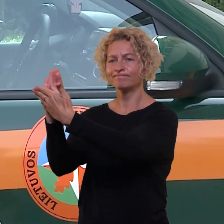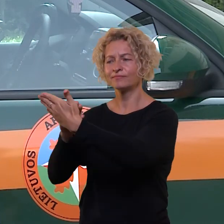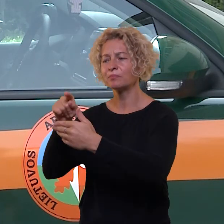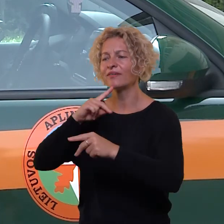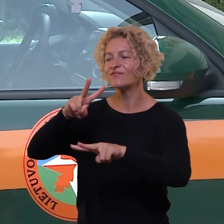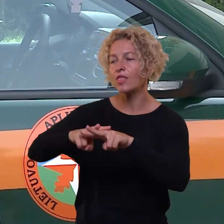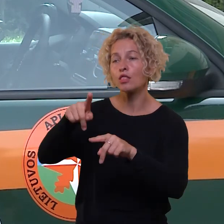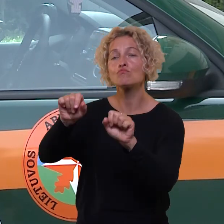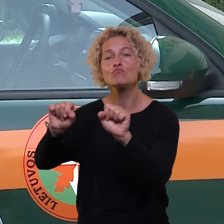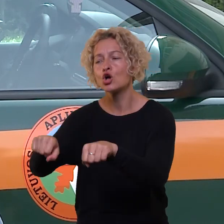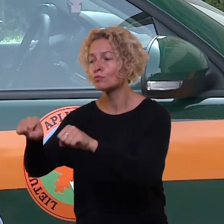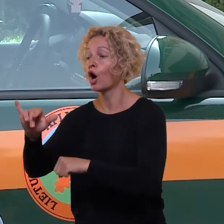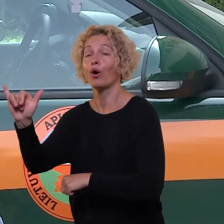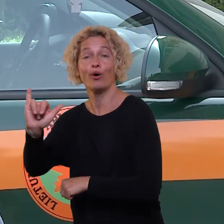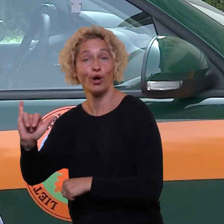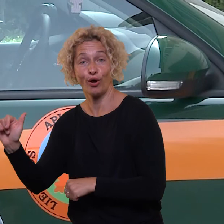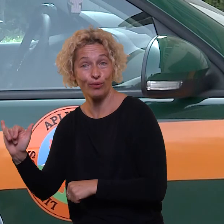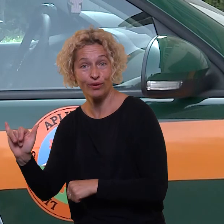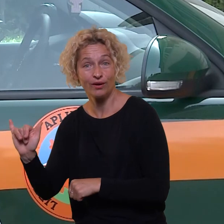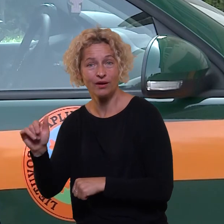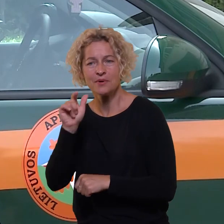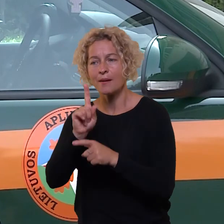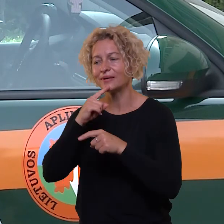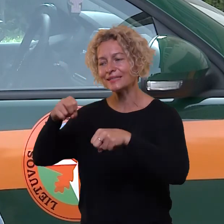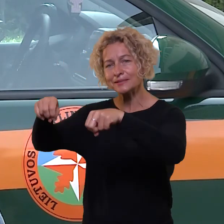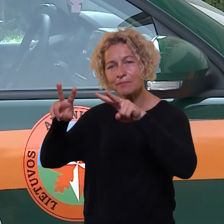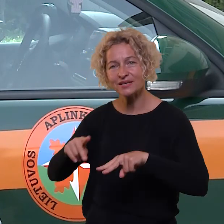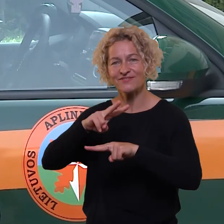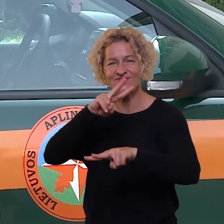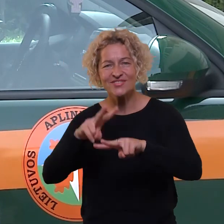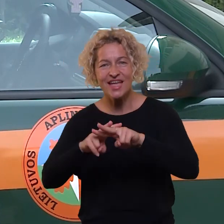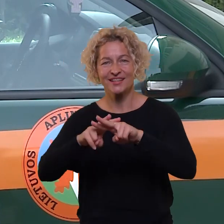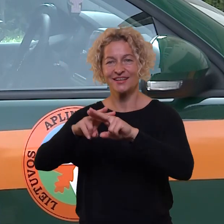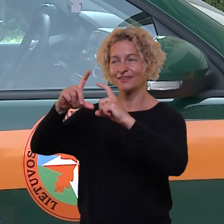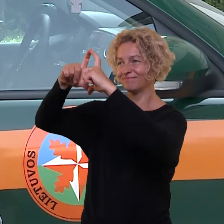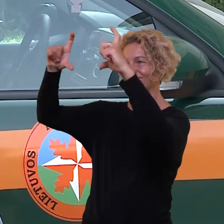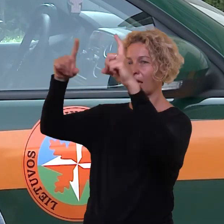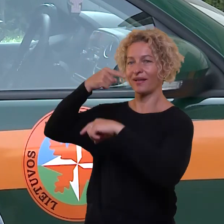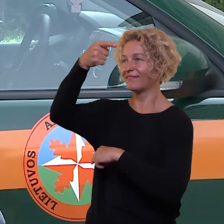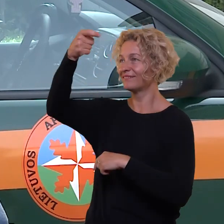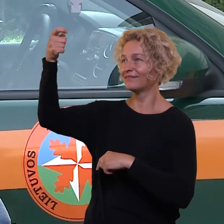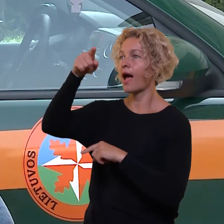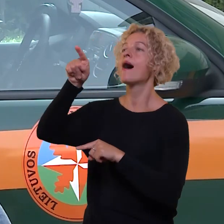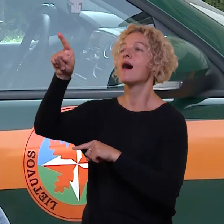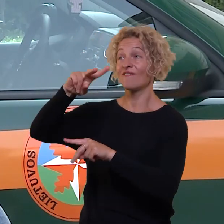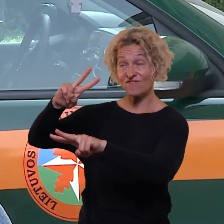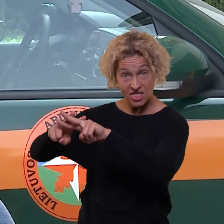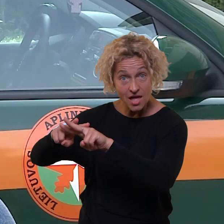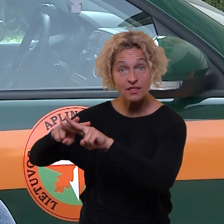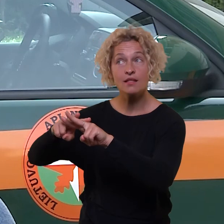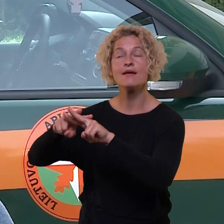Laužavėtės miškose yra paskirtosi tam tikras vietas, jos yra būna nurodytos spėjimais į ženklais.